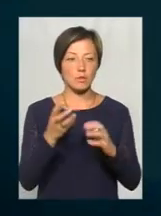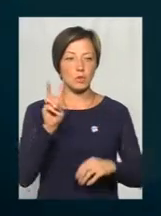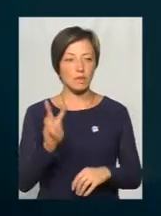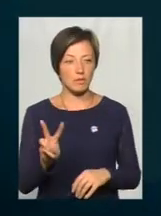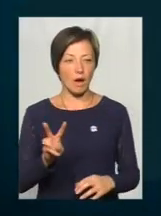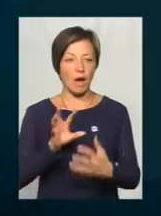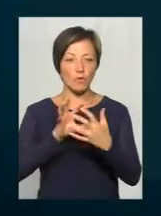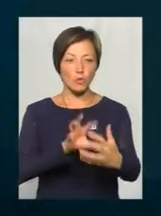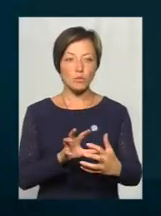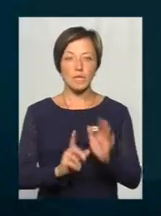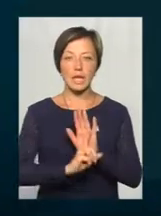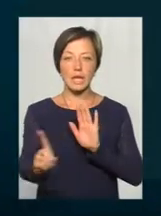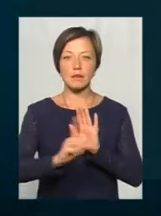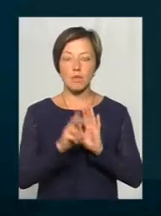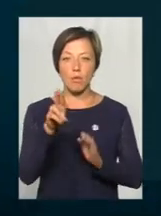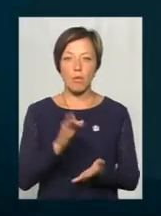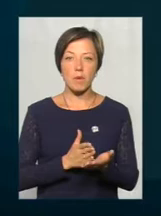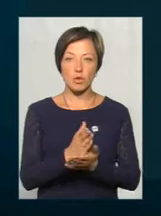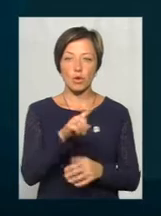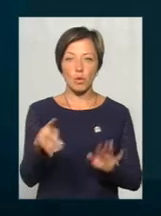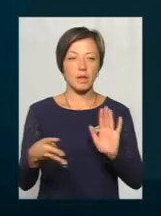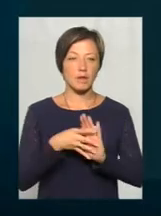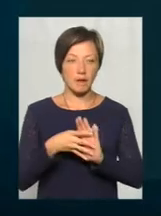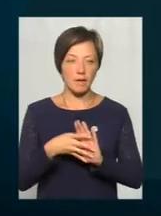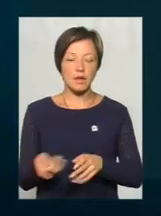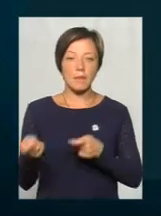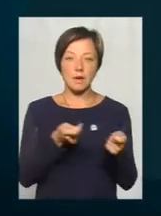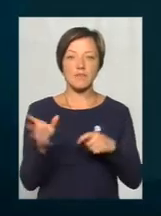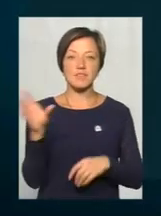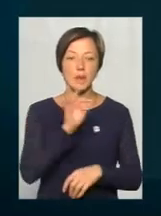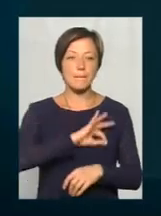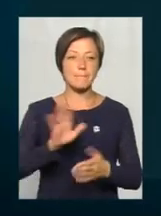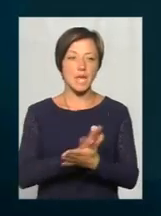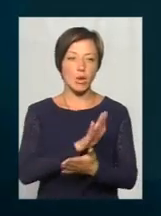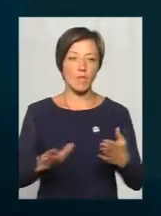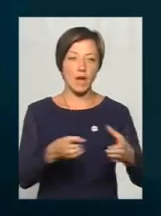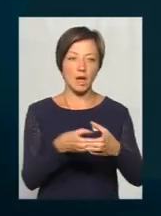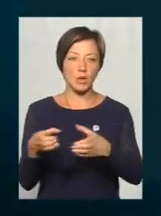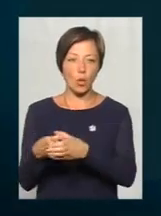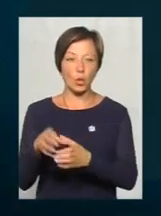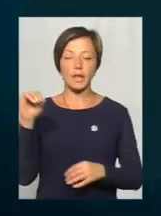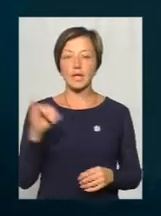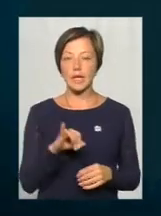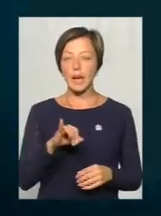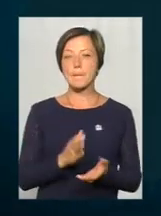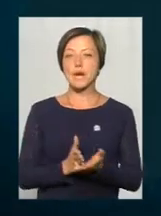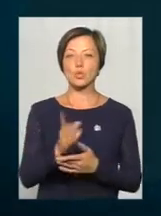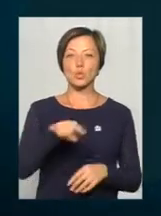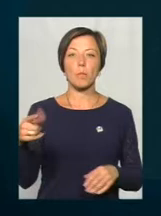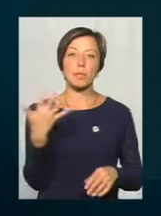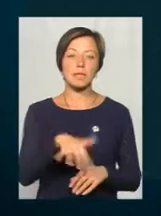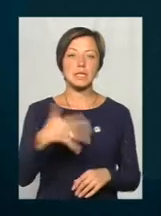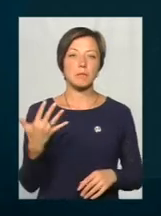автобуси, які їздять по маршруту номер 9, перевозять всіх пільгових категорій, влізного, і маршрут номер